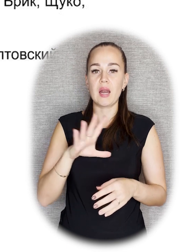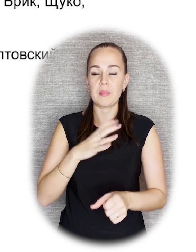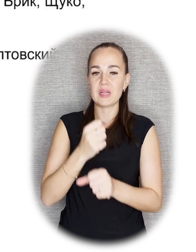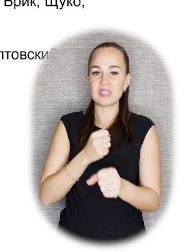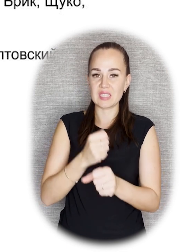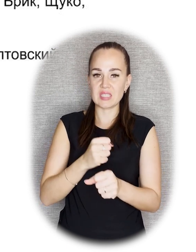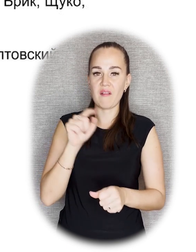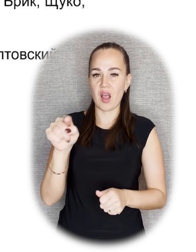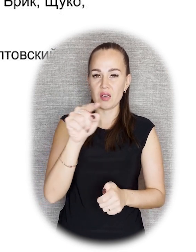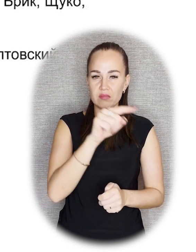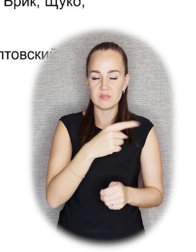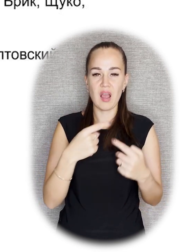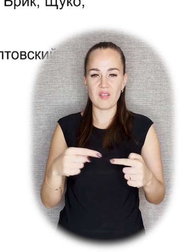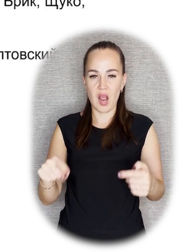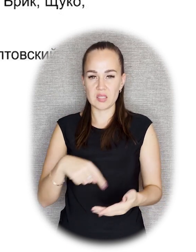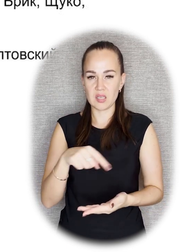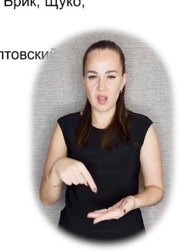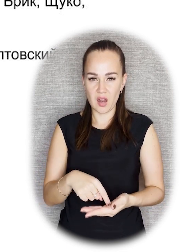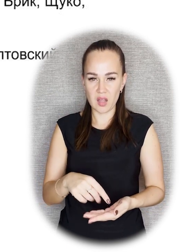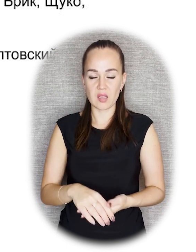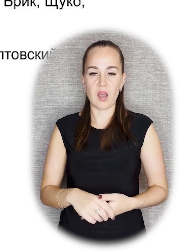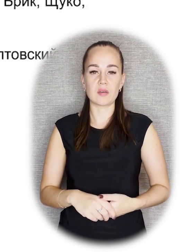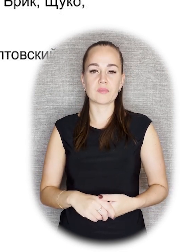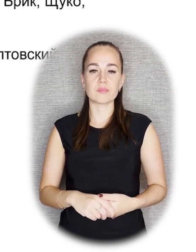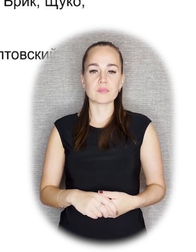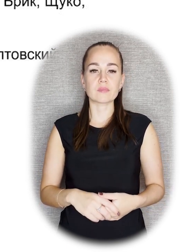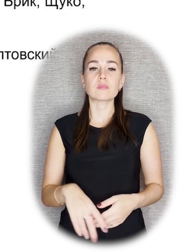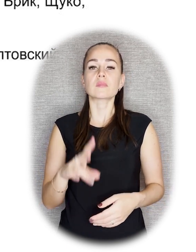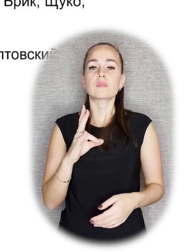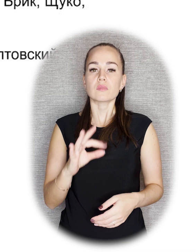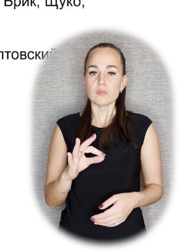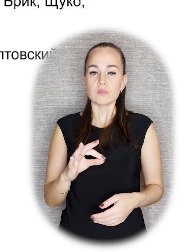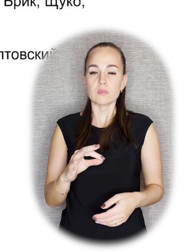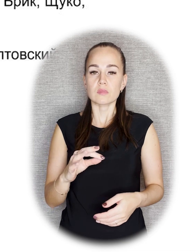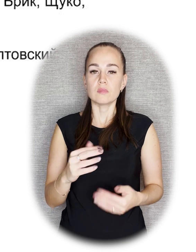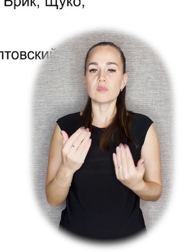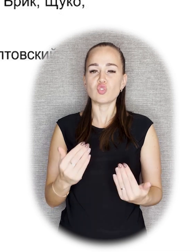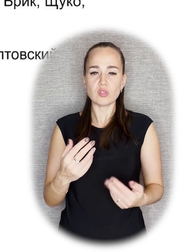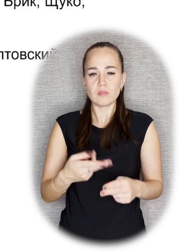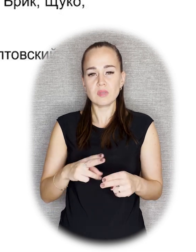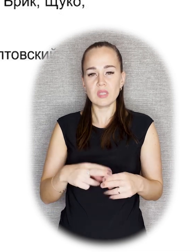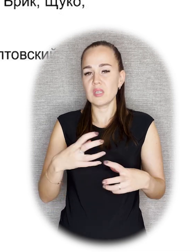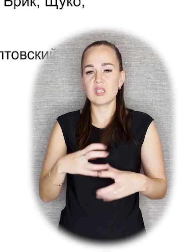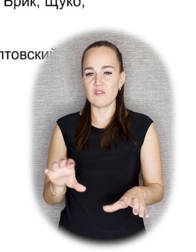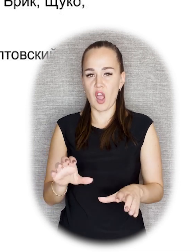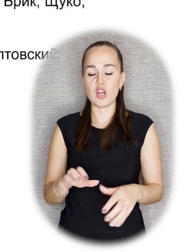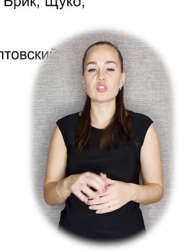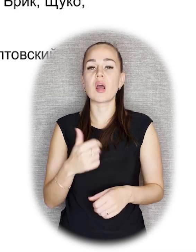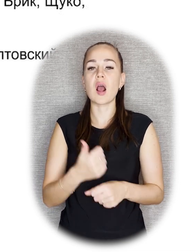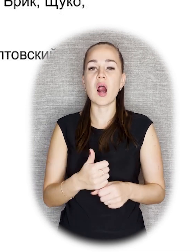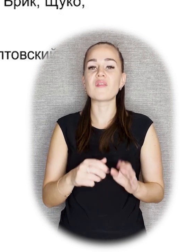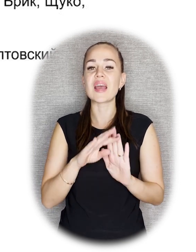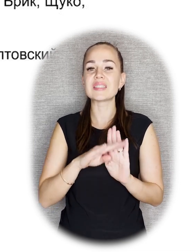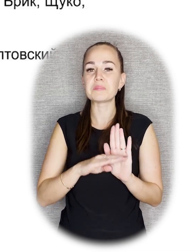Советах народных депутатов разных городов. Но это для нас сейчас не важно. Важен, наверное, список